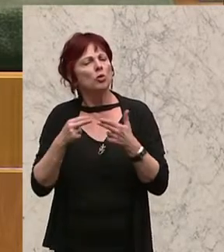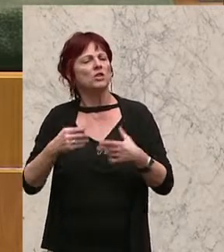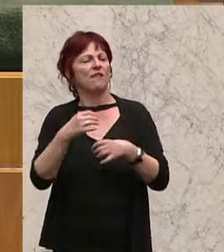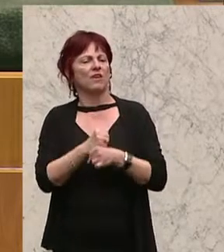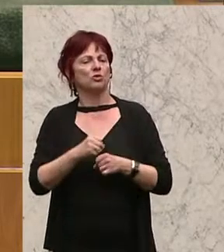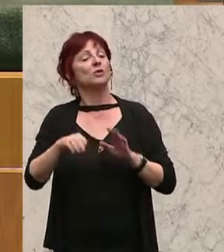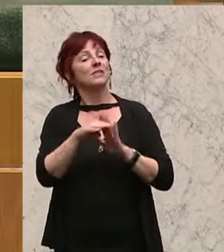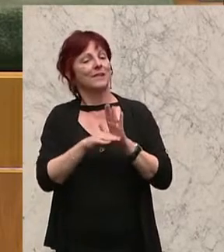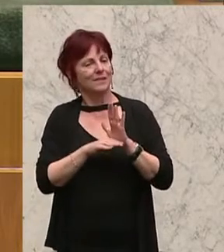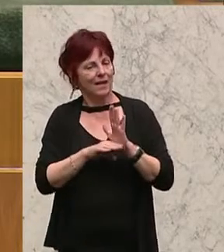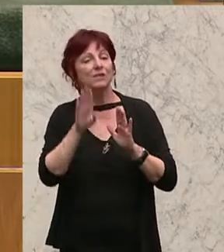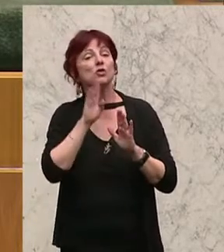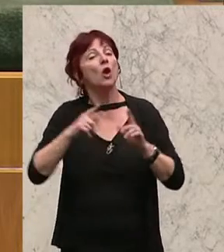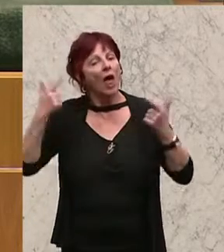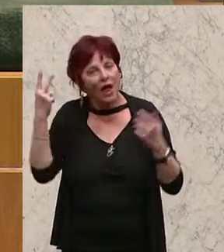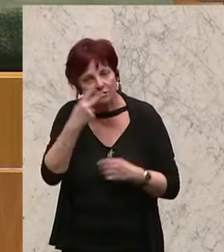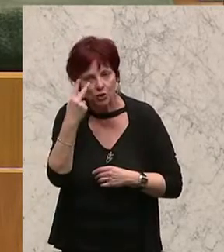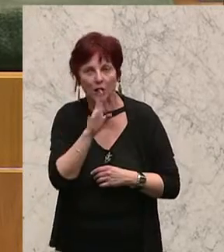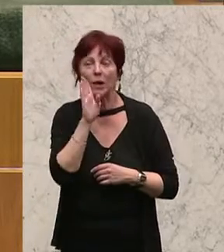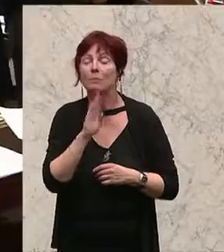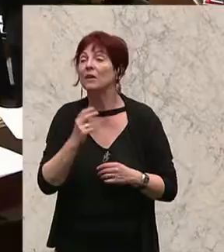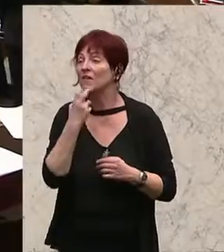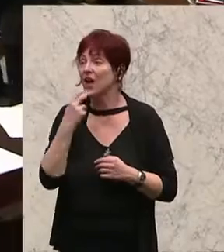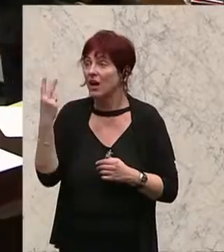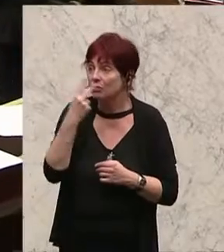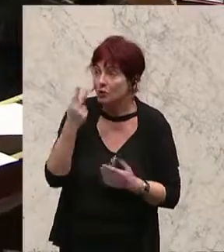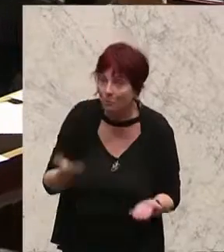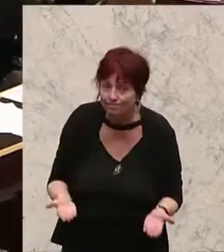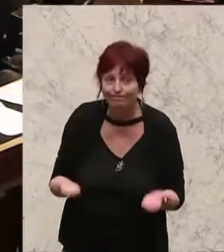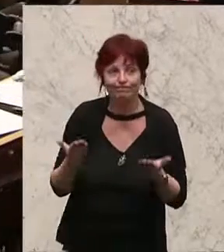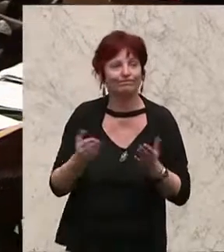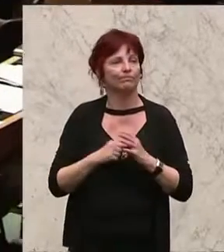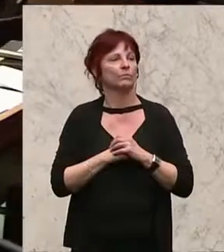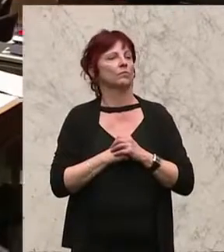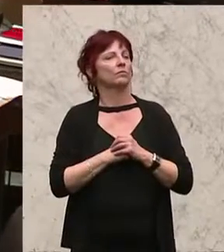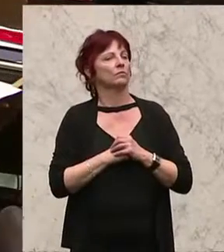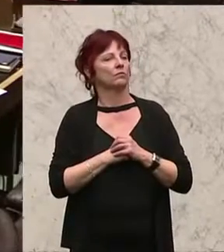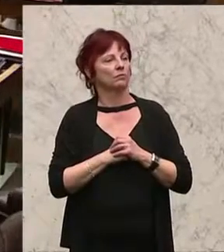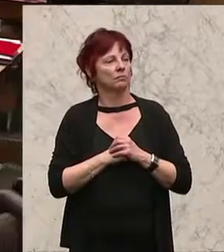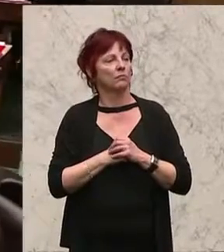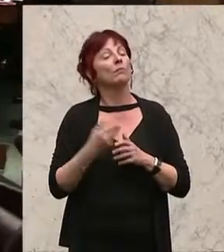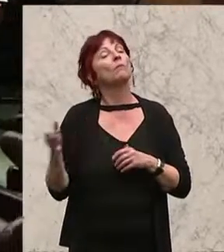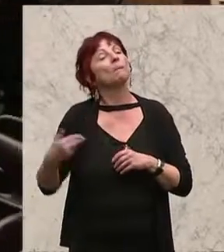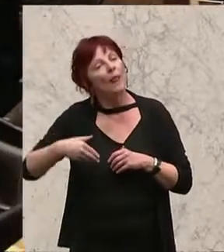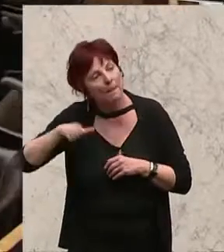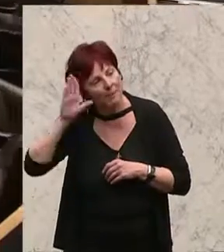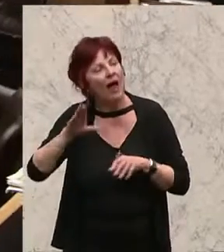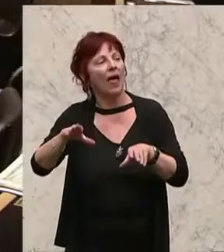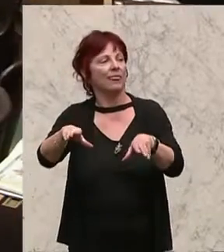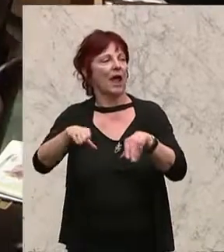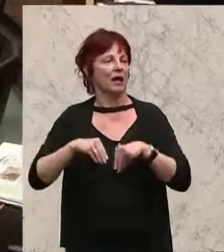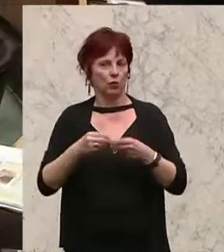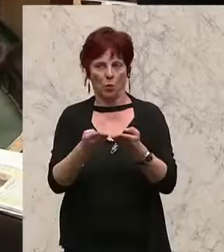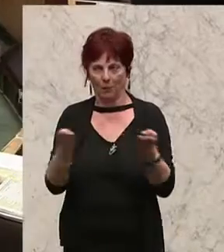Genehmigung zu erteilen. Wer sich hierfür ausspricht, bitte ich um ein Zeichen. Das ist mit Mehrheit so